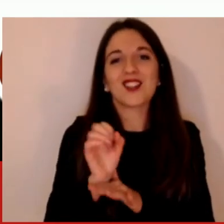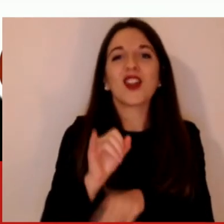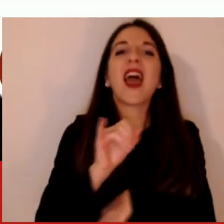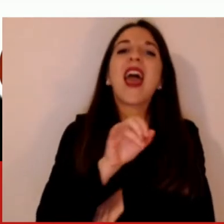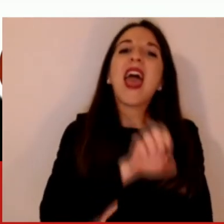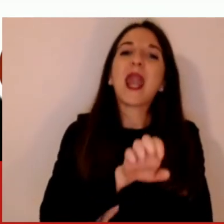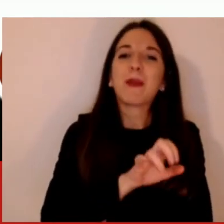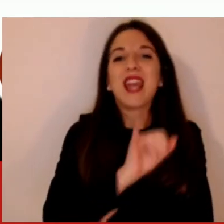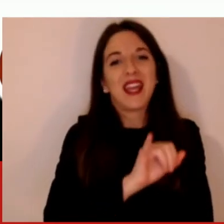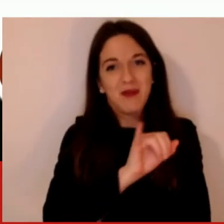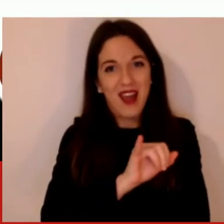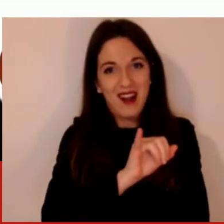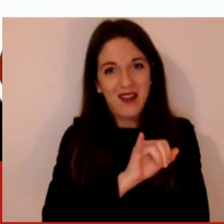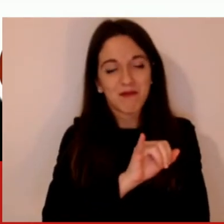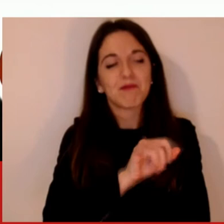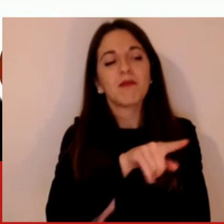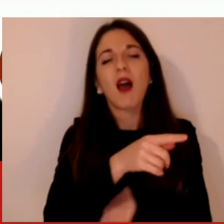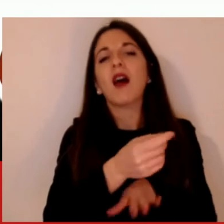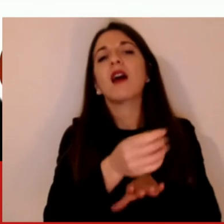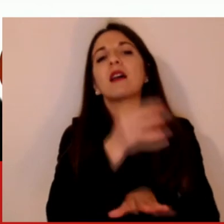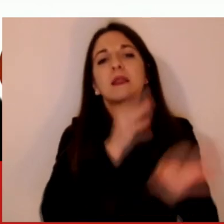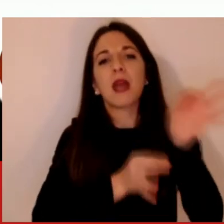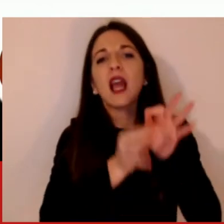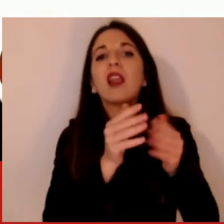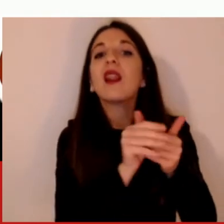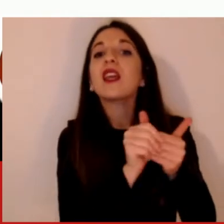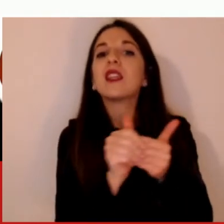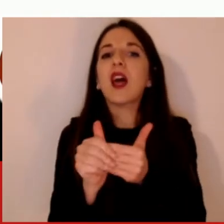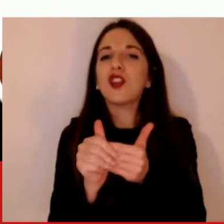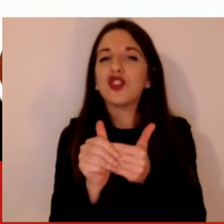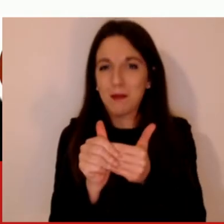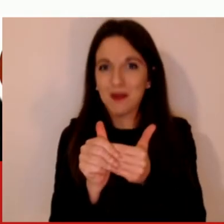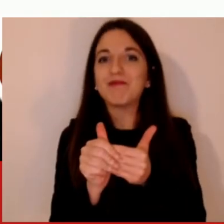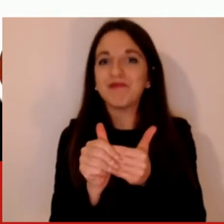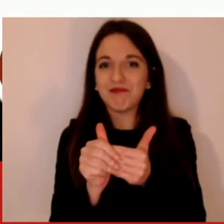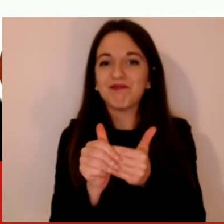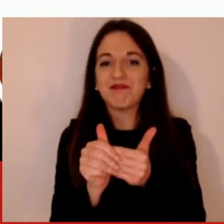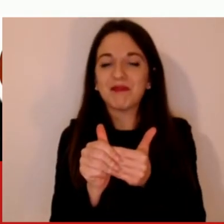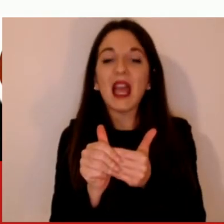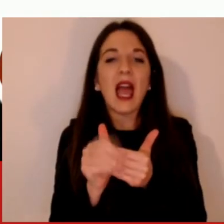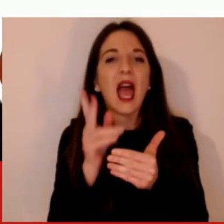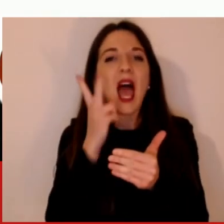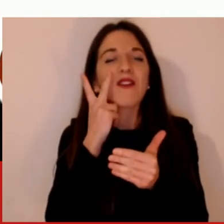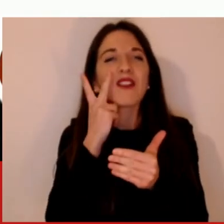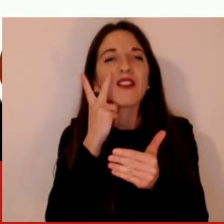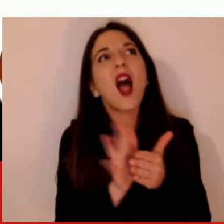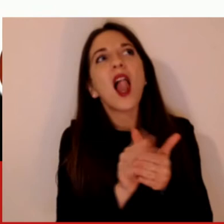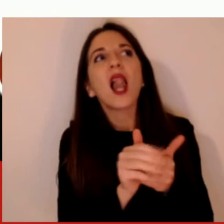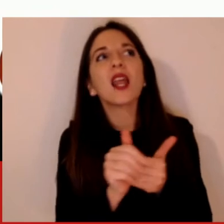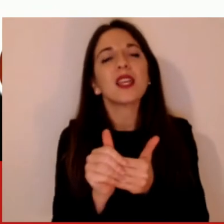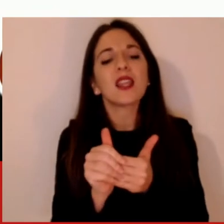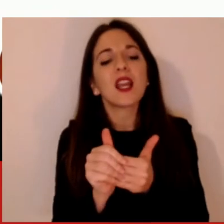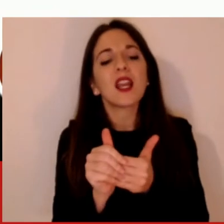testimonianza, abbiamo parlato di leadership, abbiamo capito come questa leadership deve essere totalmente diversa nel mondo che verrà.